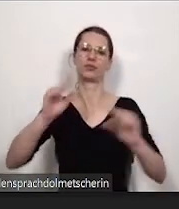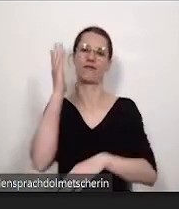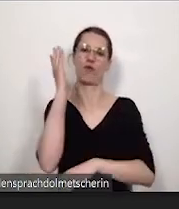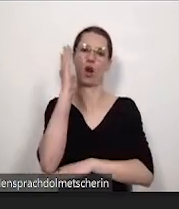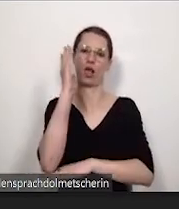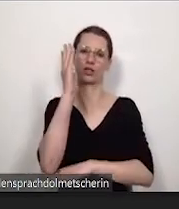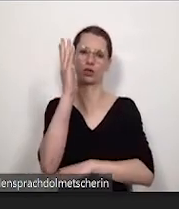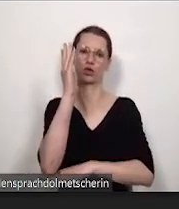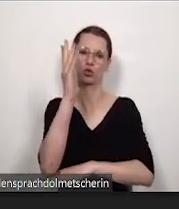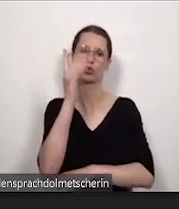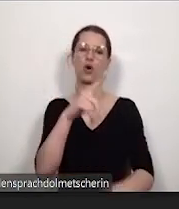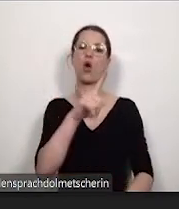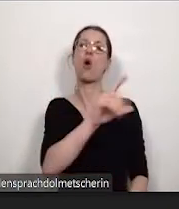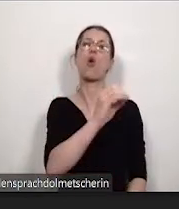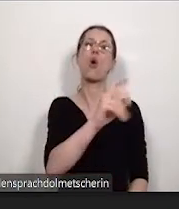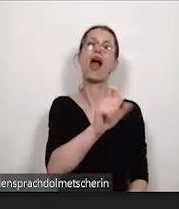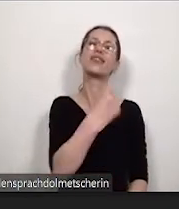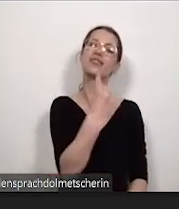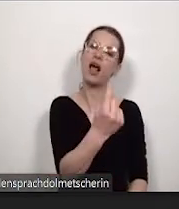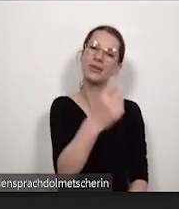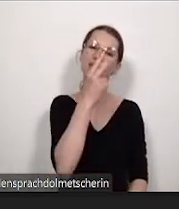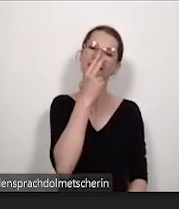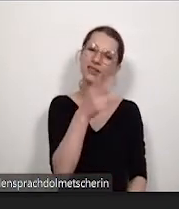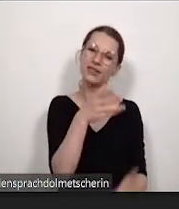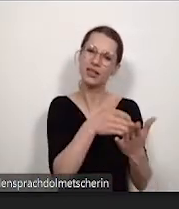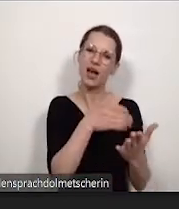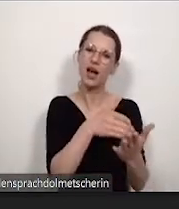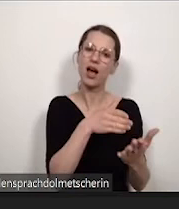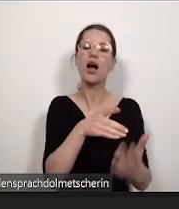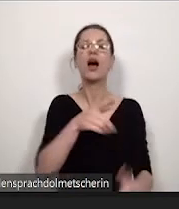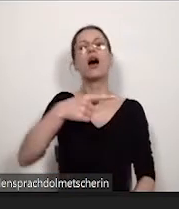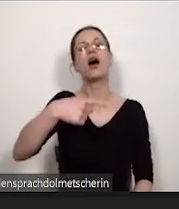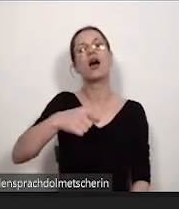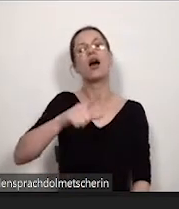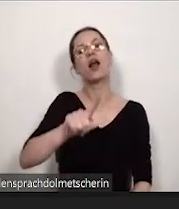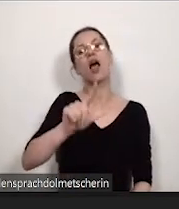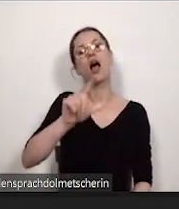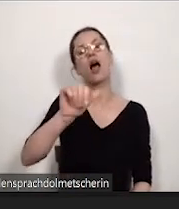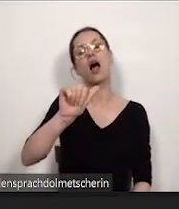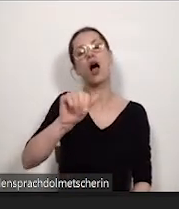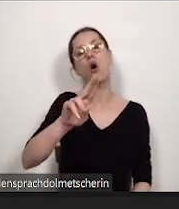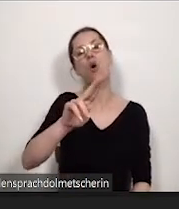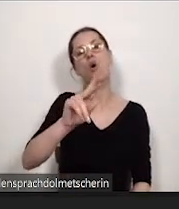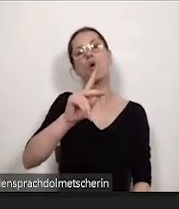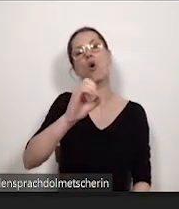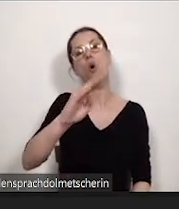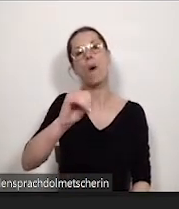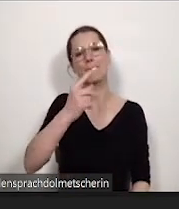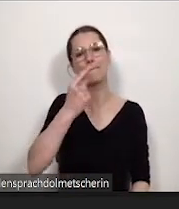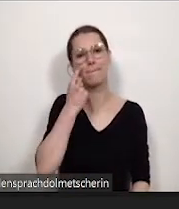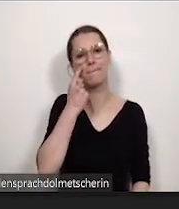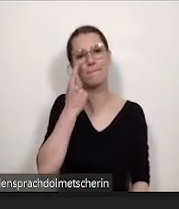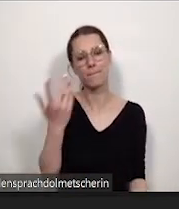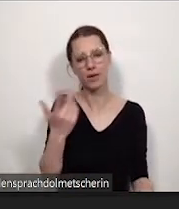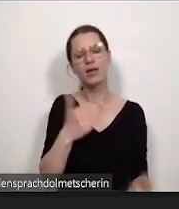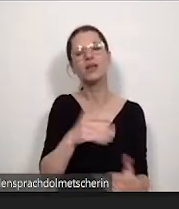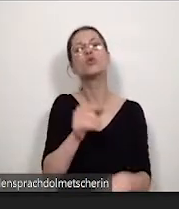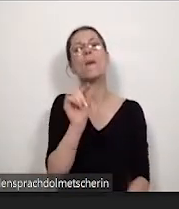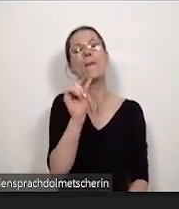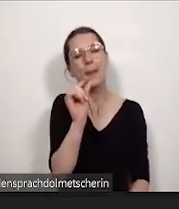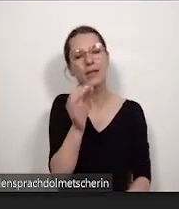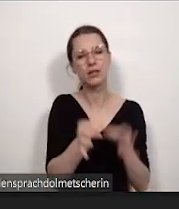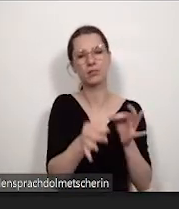Protagonistin Lola hat eine Sehbeeinträchtigung, ein Glaukom. Und während dieses Spiel, also Minispielen im Spiel,